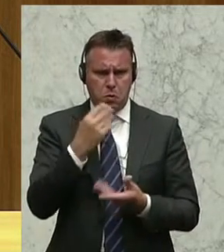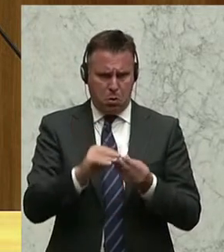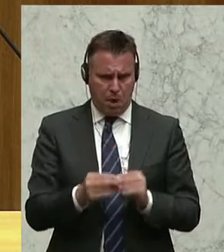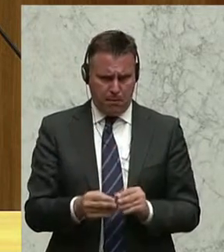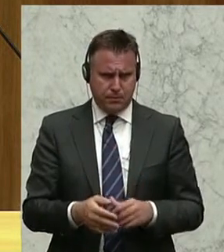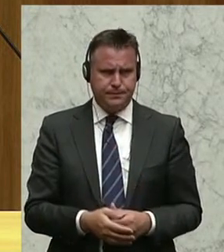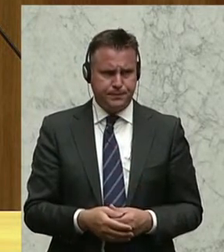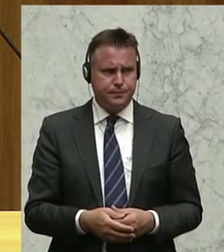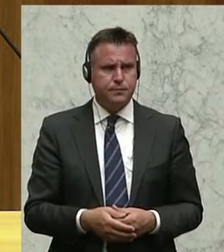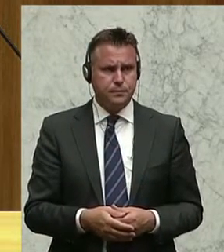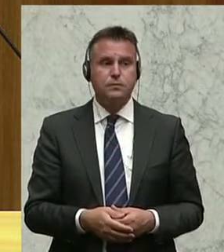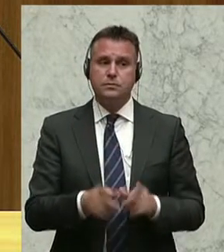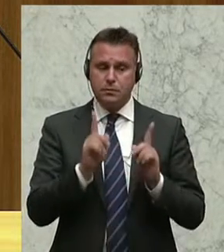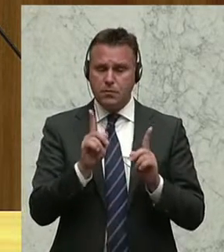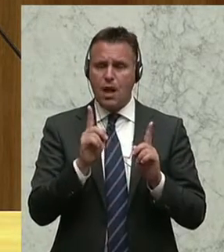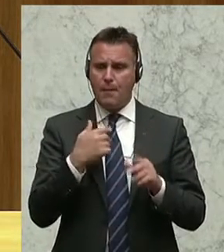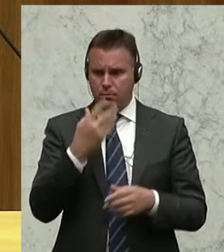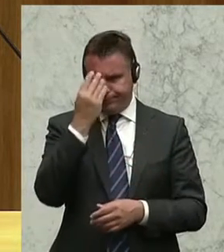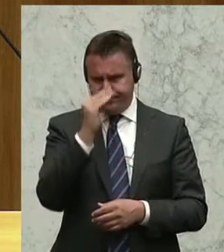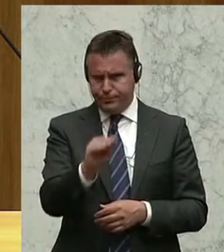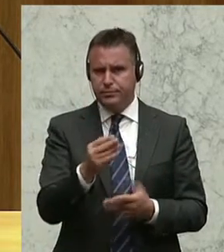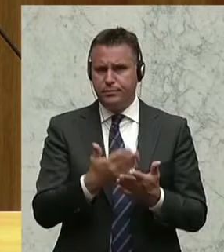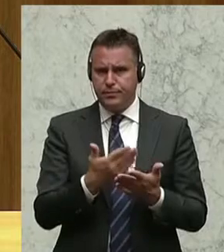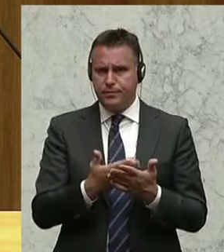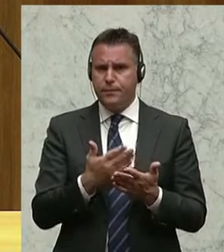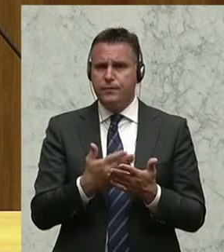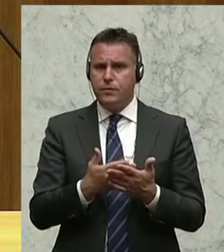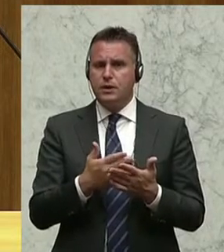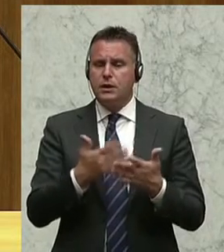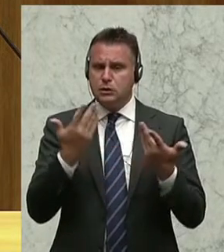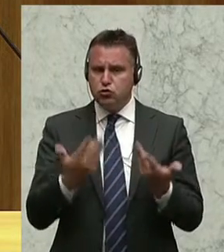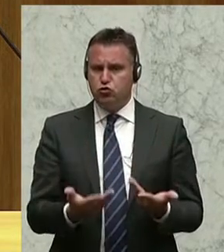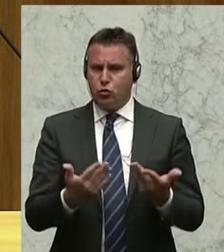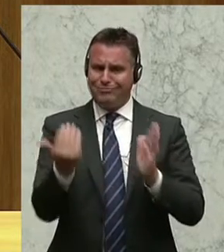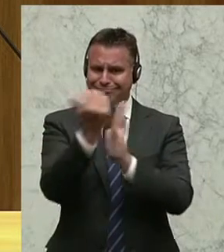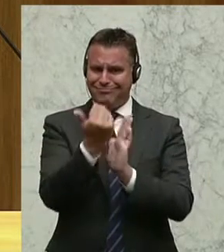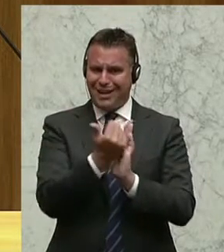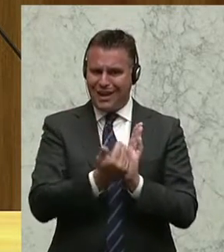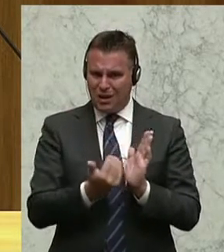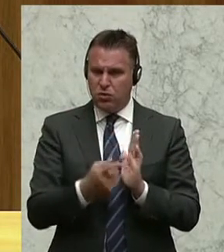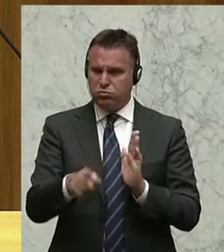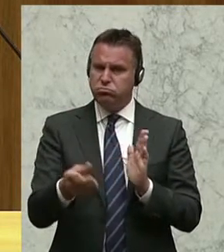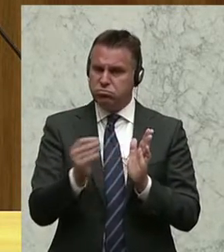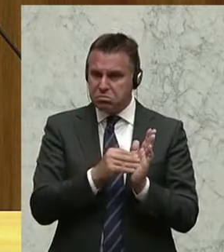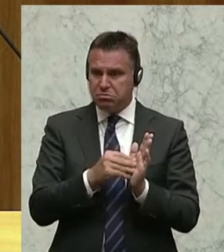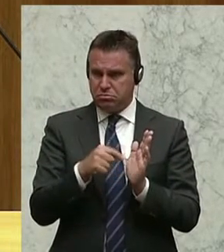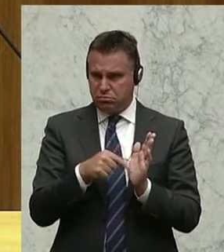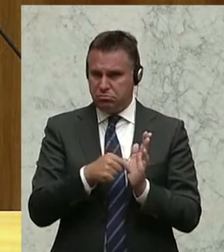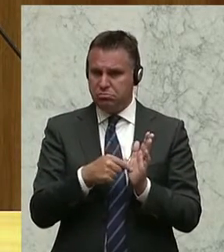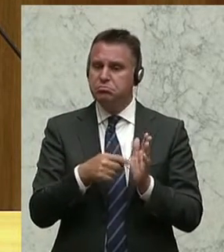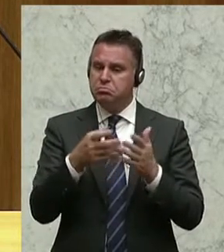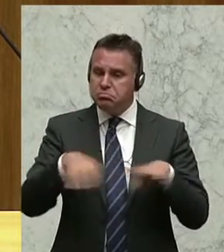Und ich kann einmal ganz kurz vorweg schicken, dass durch eine gewisse Deregulierung, die diesem Antrag zugrunde liegt,